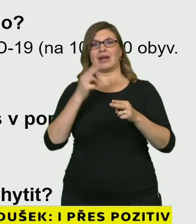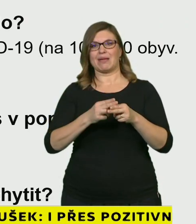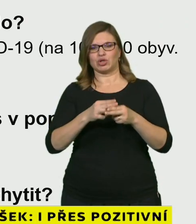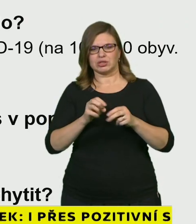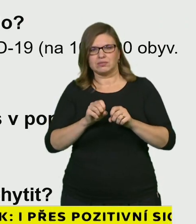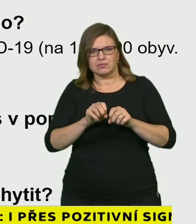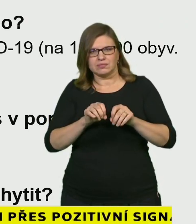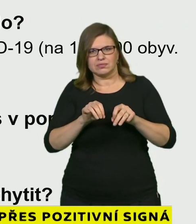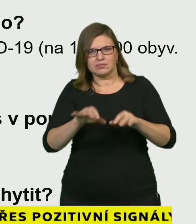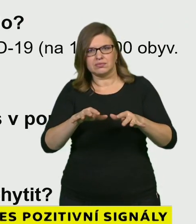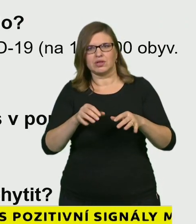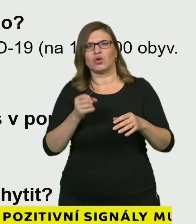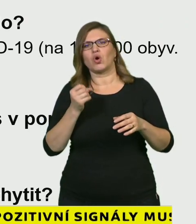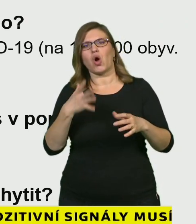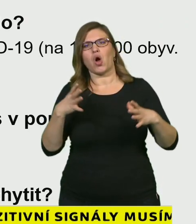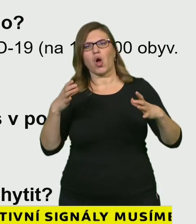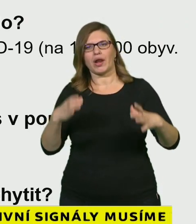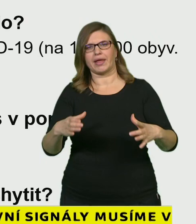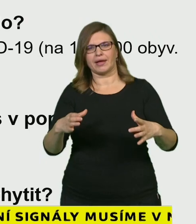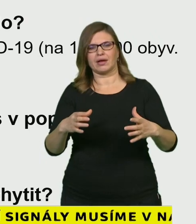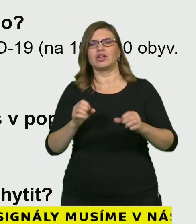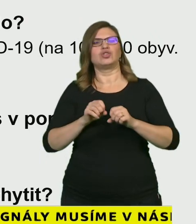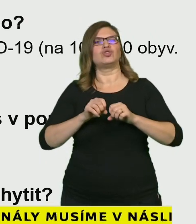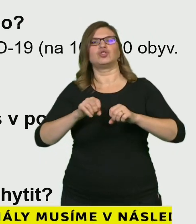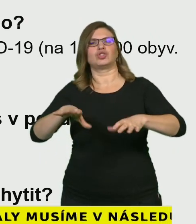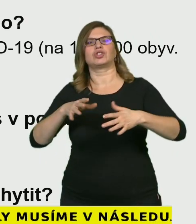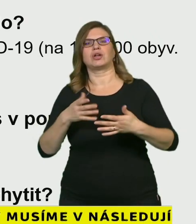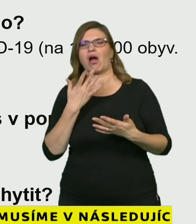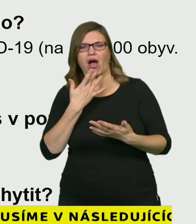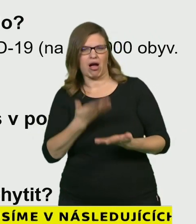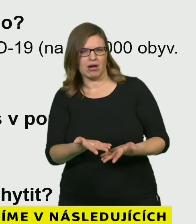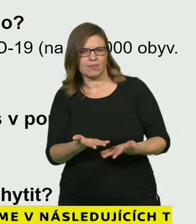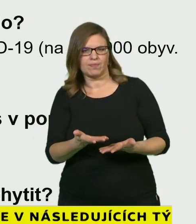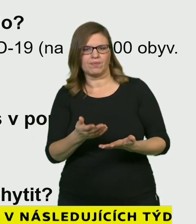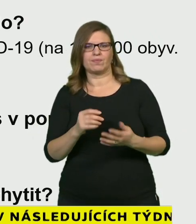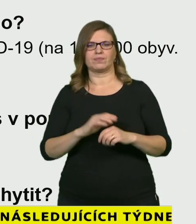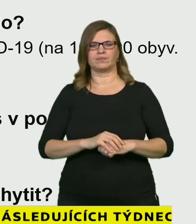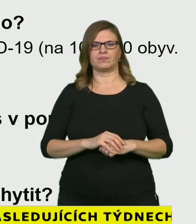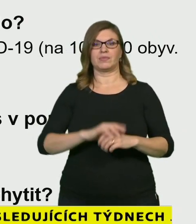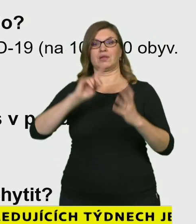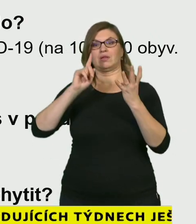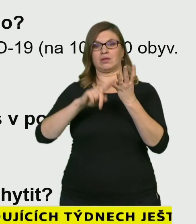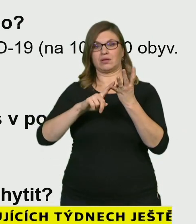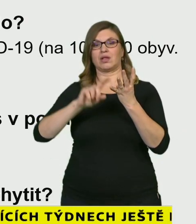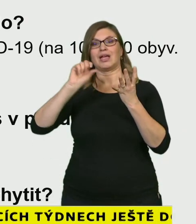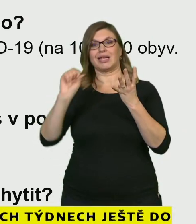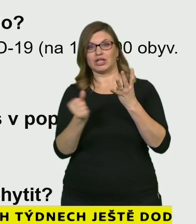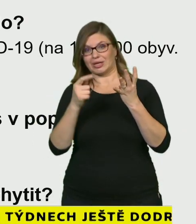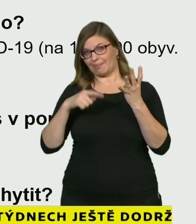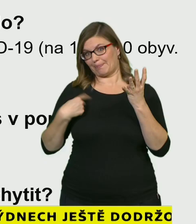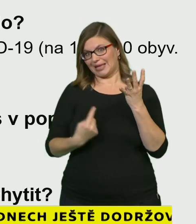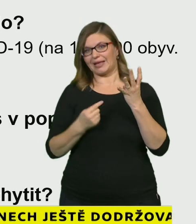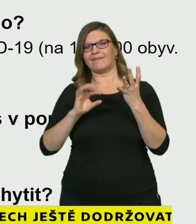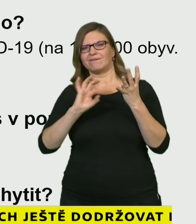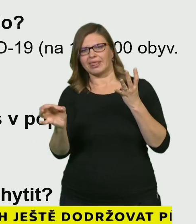nakažených, či jinými slovy, jak se virus šíří v populaci, a to zda dokážeme nakažené účinně a rychle